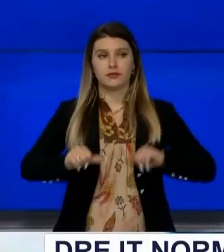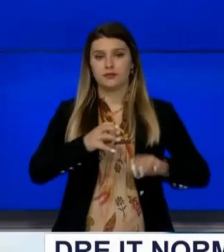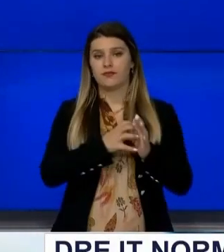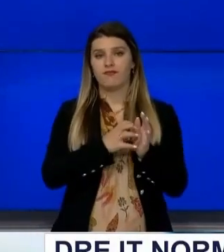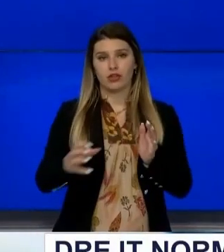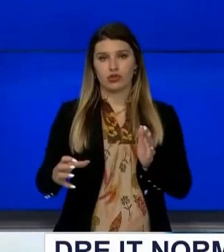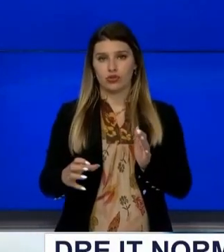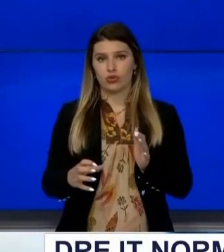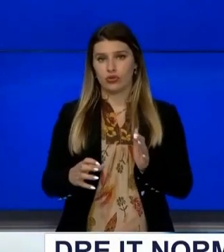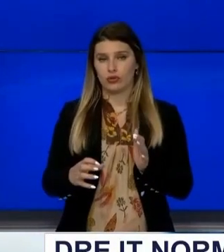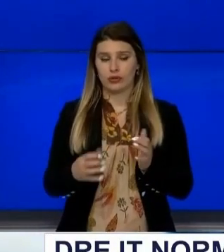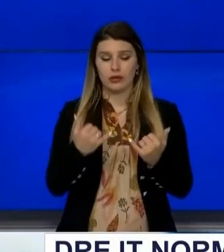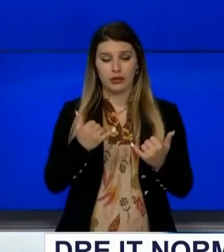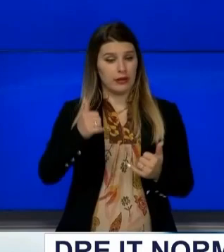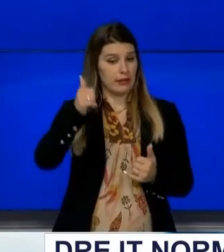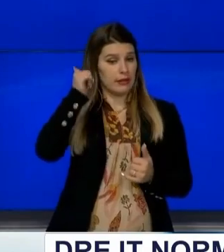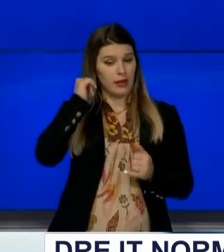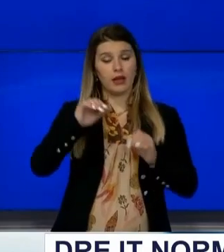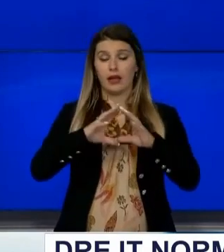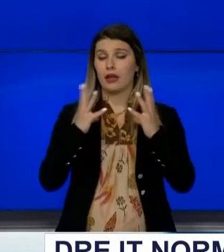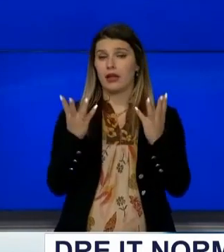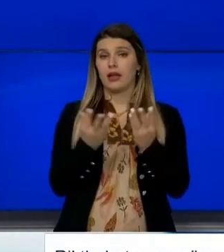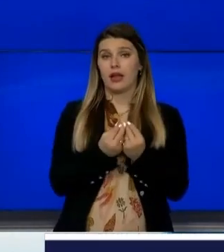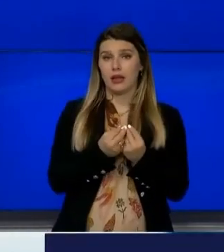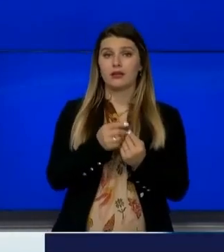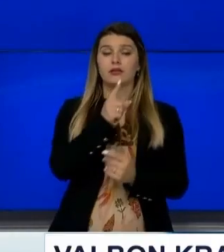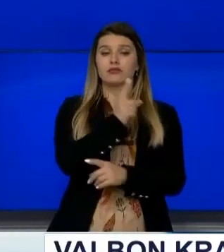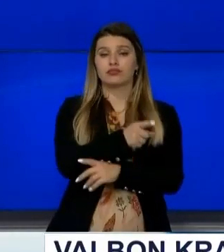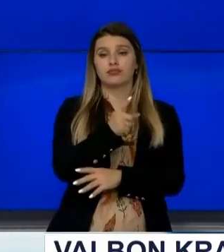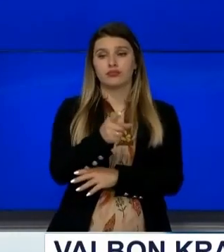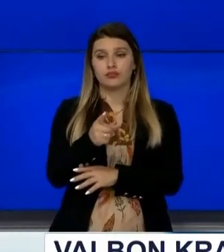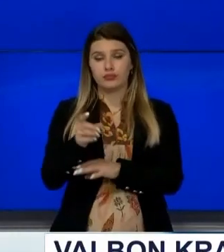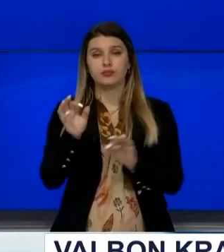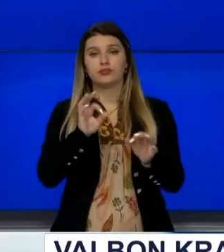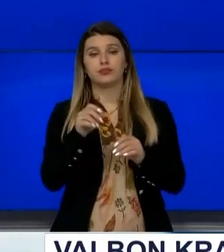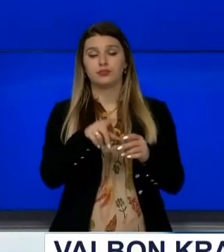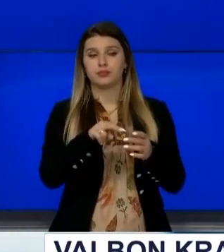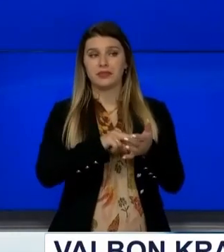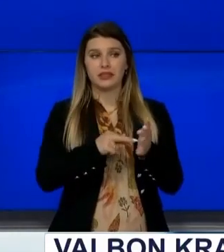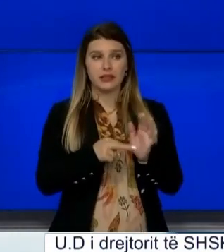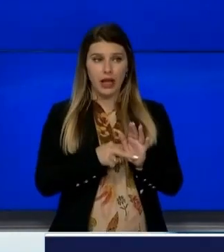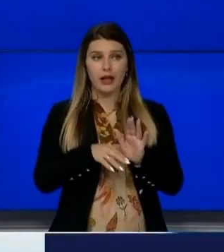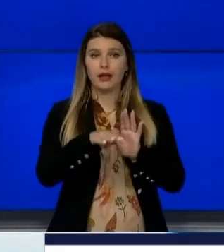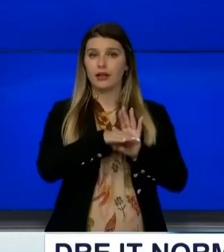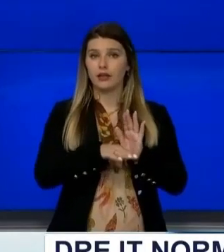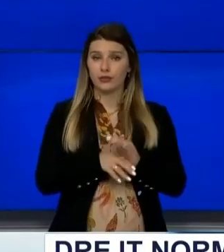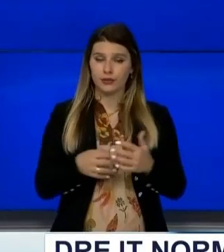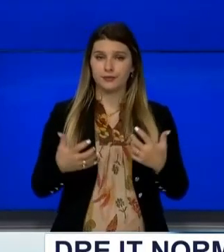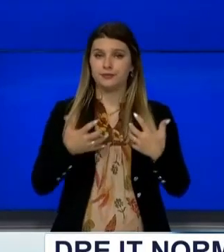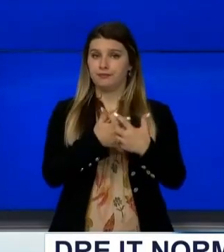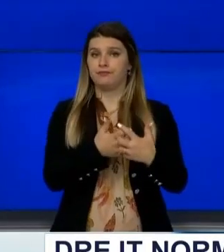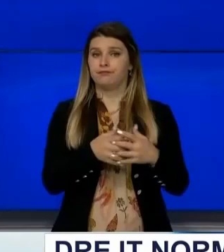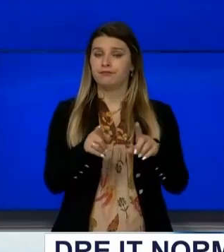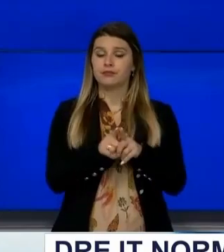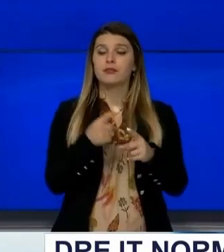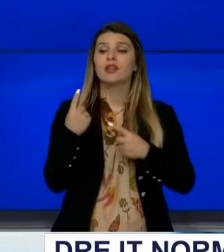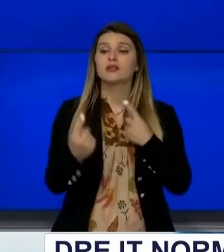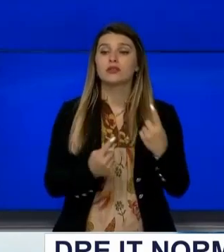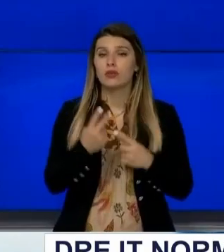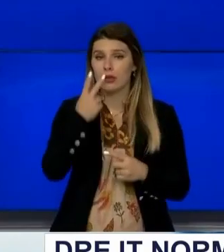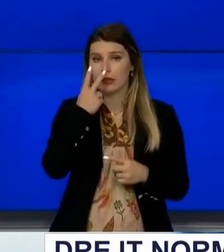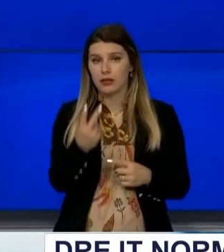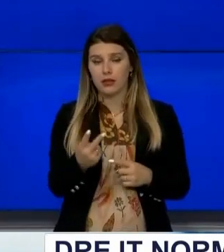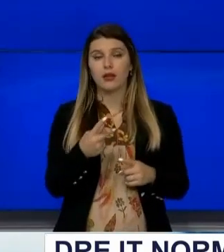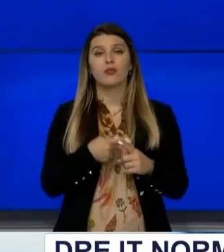drejtore të të gjitha spitaletve të përgjyshme pashtu janë uzuar Që konform ti bendime dhe konform situatës epidemiologjike Dhe